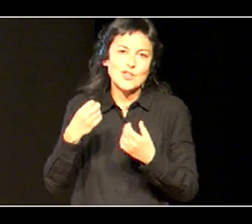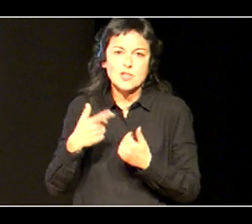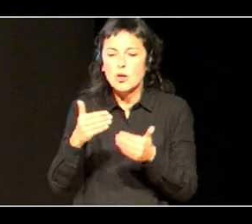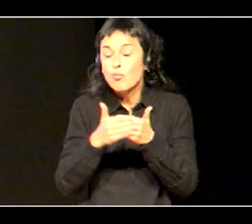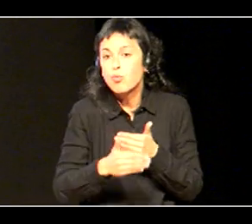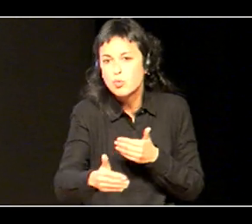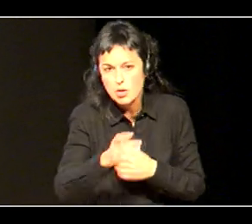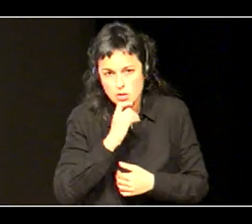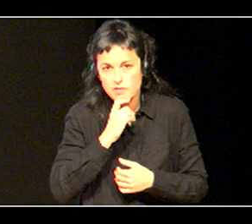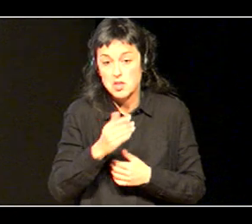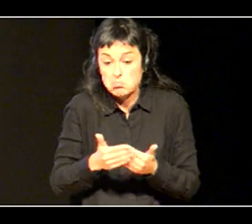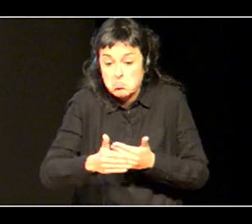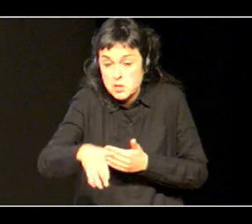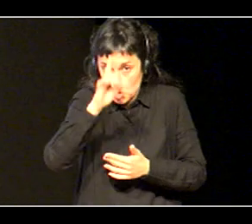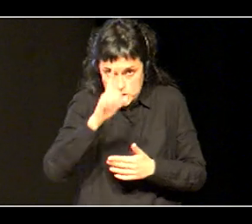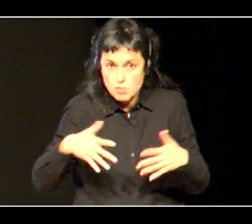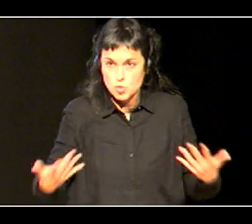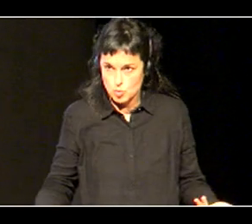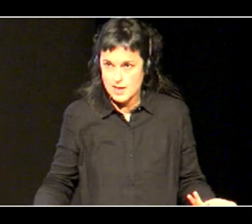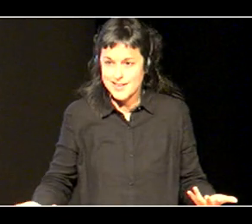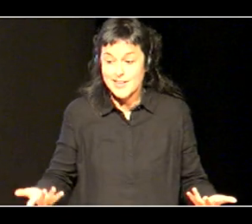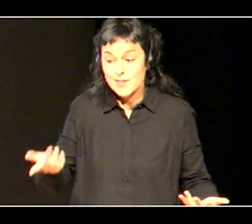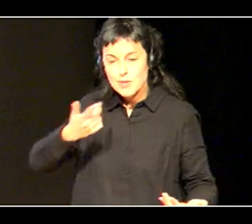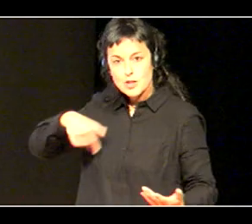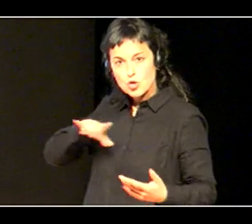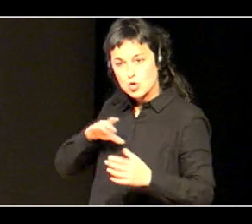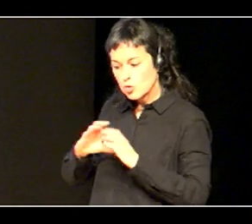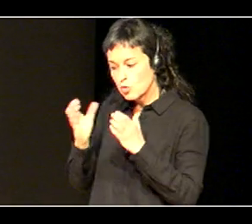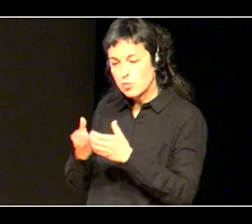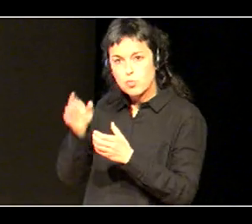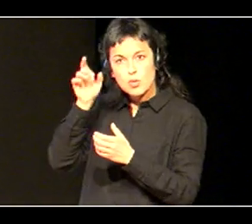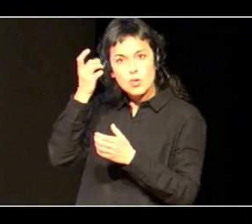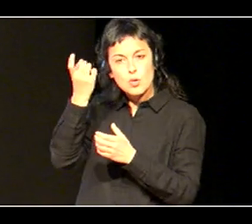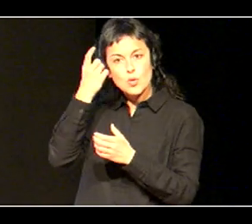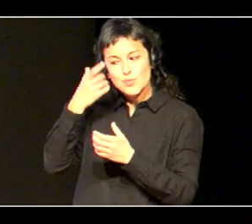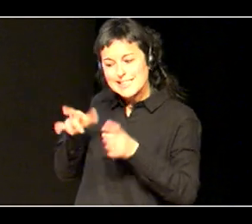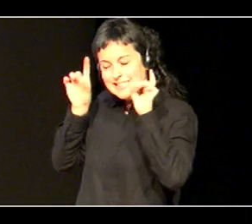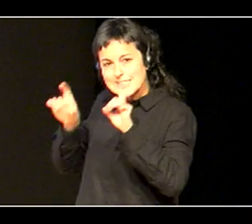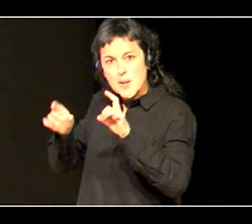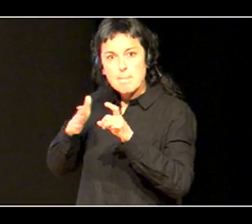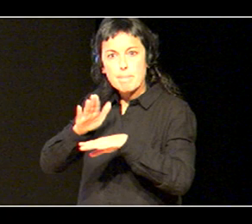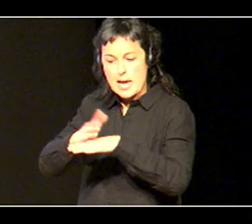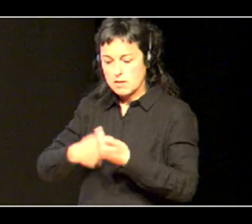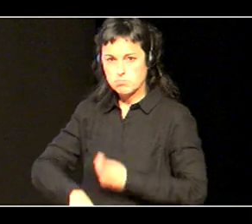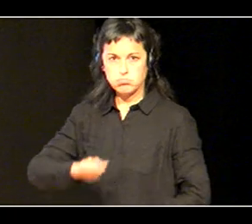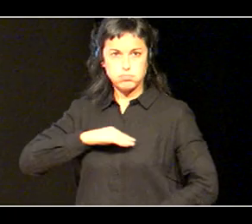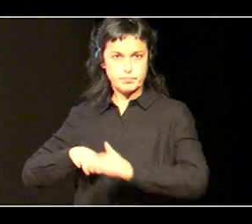dakigu zer gertatuko den, eta gure ikazleak prestatu, behar dugu kompetenteak izateko, ikata kompetenteak ezbakarrik,